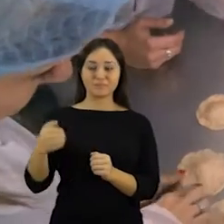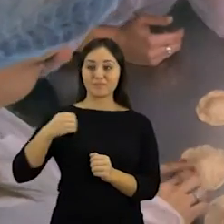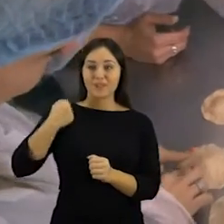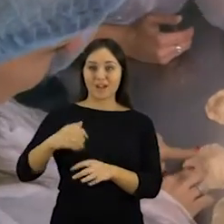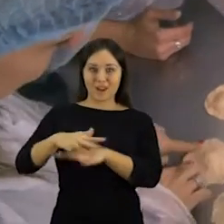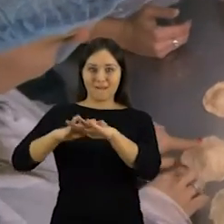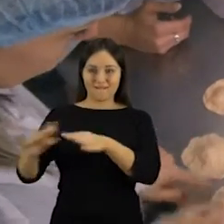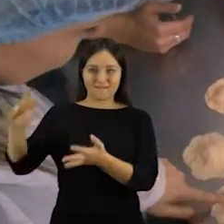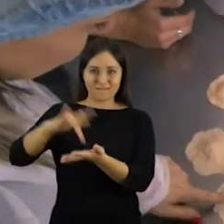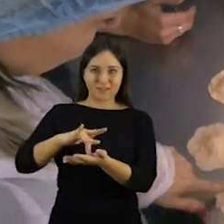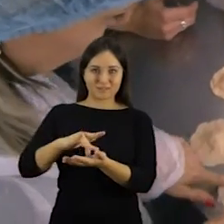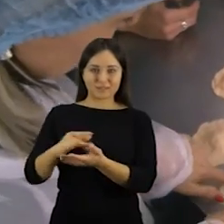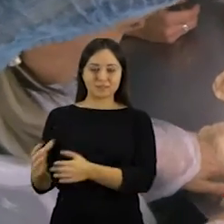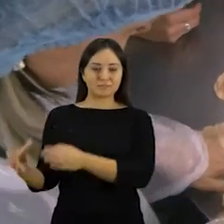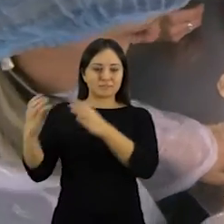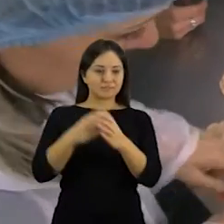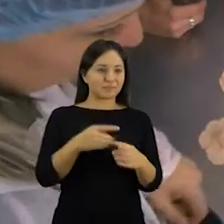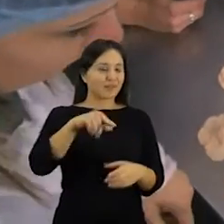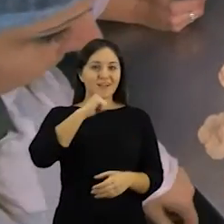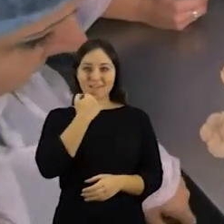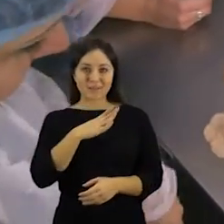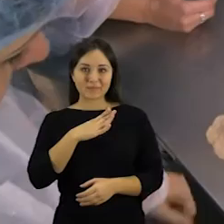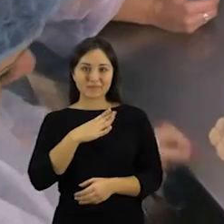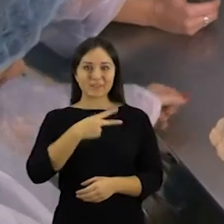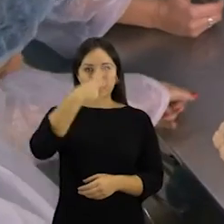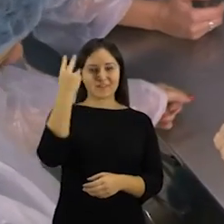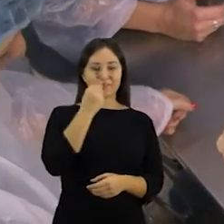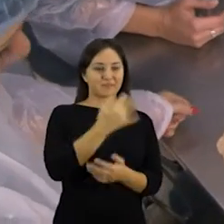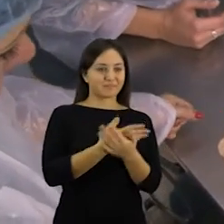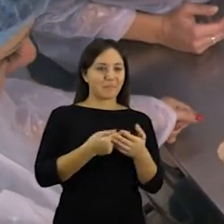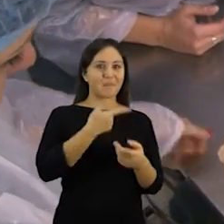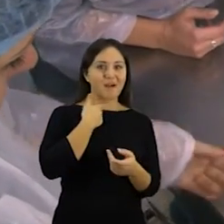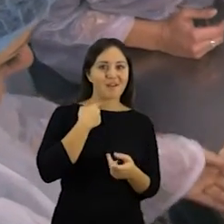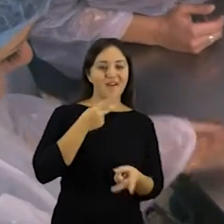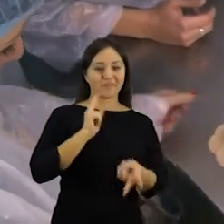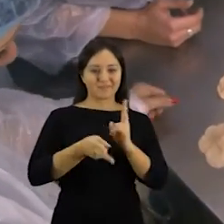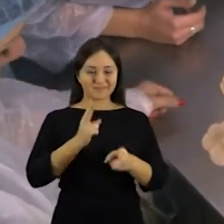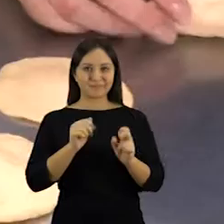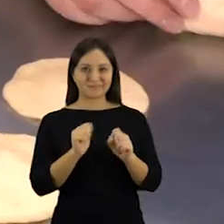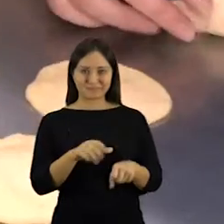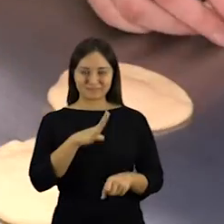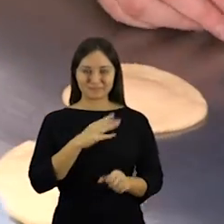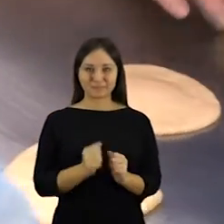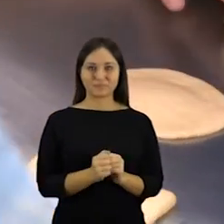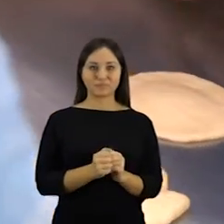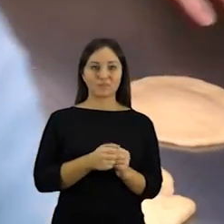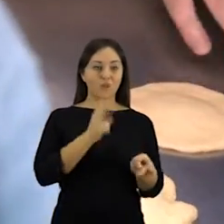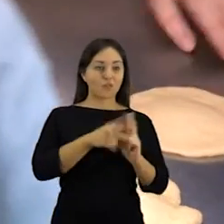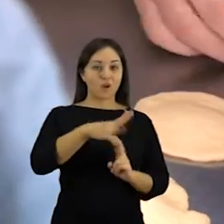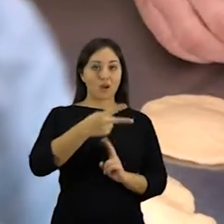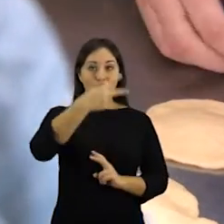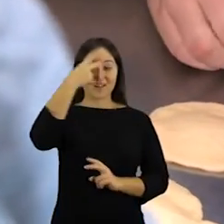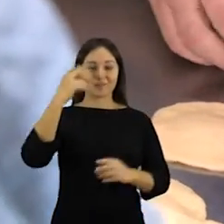atliekantis Vengrijos kontingentas pakviestas netikrą gauti lietuviškų patie kalų, bet ir patys juos gamino. Kepė lietuvių taip mėgstamas